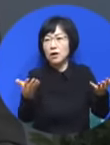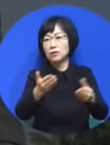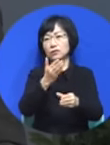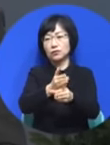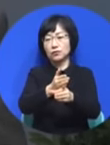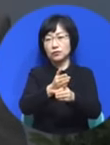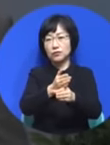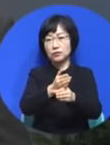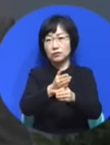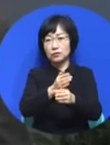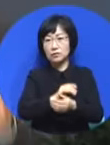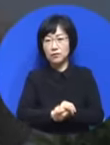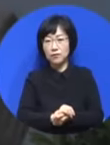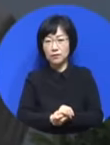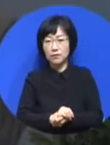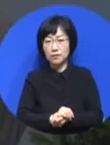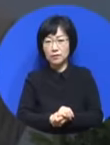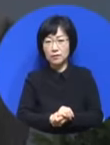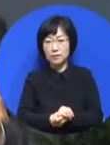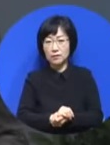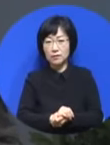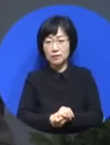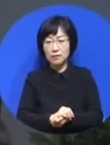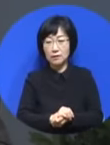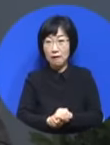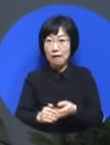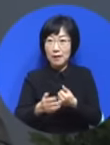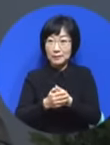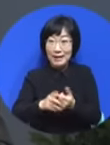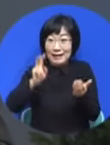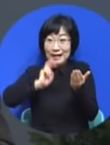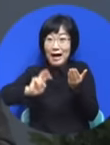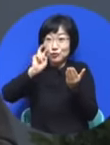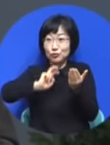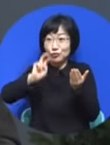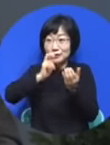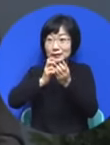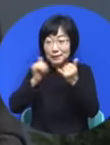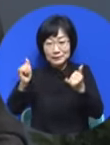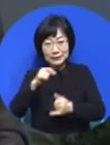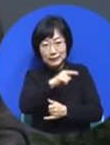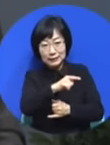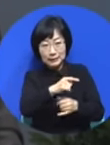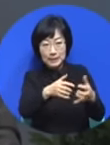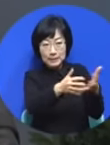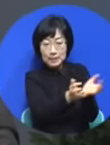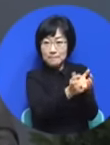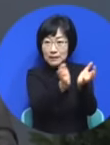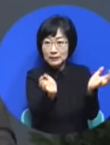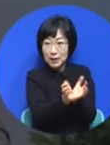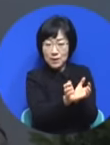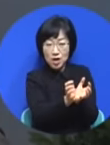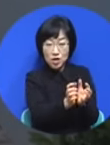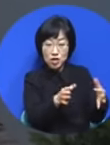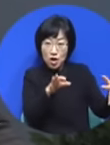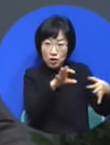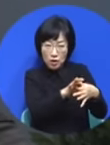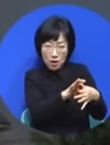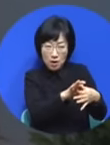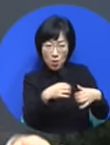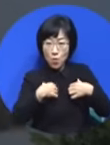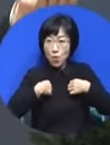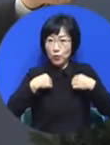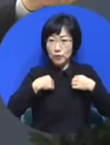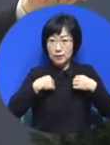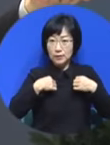그러니까 그 가수들이 옷 입고 나오잖아요. 지금 앞에 와서